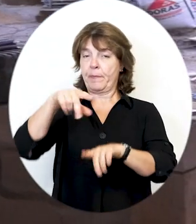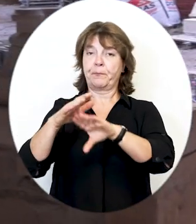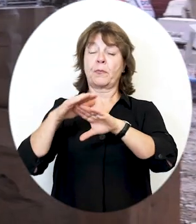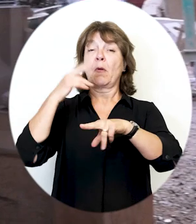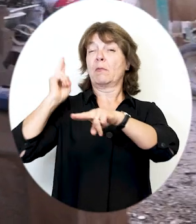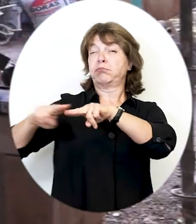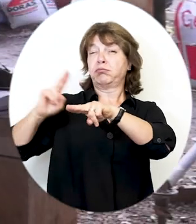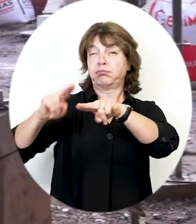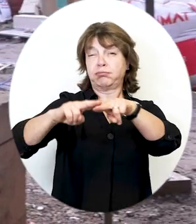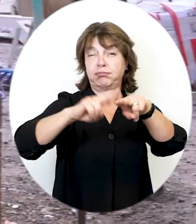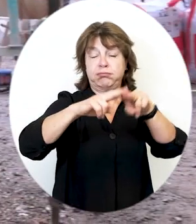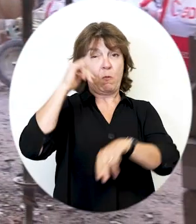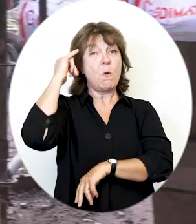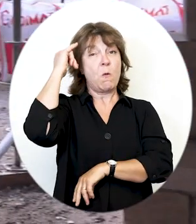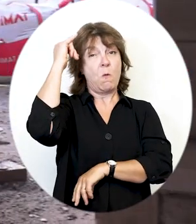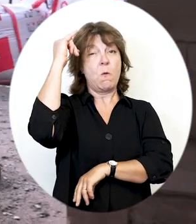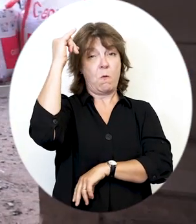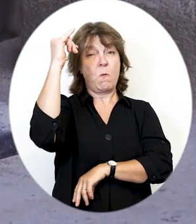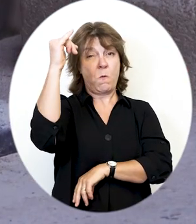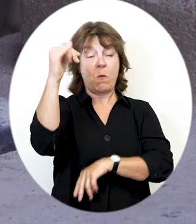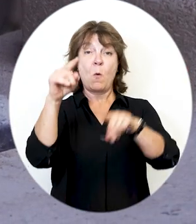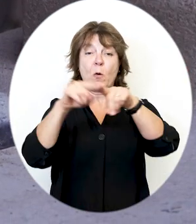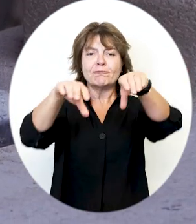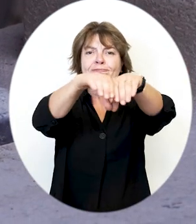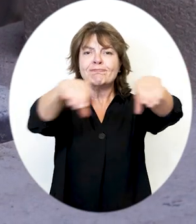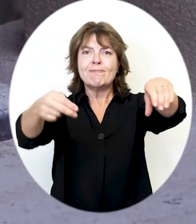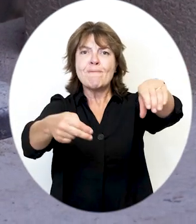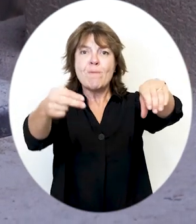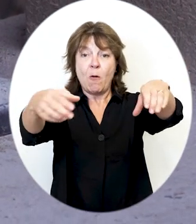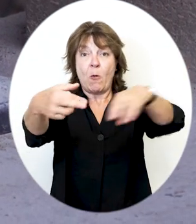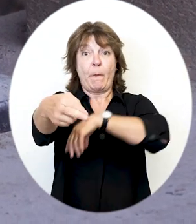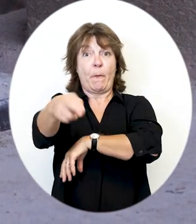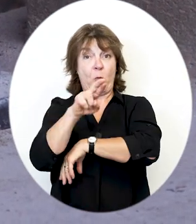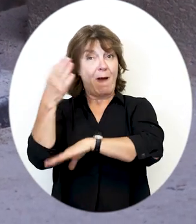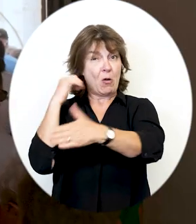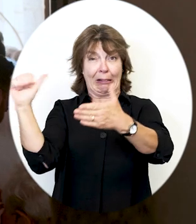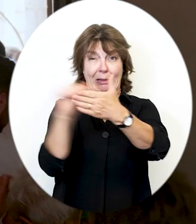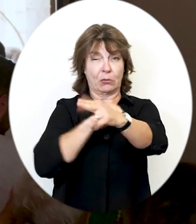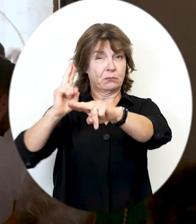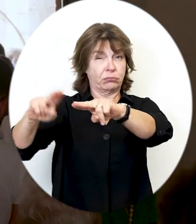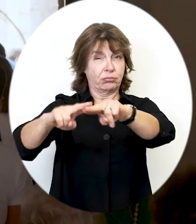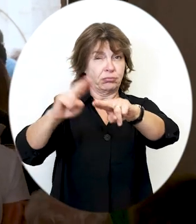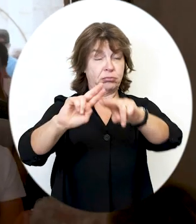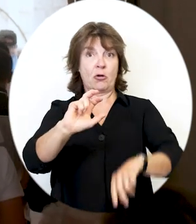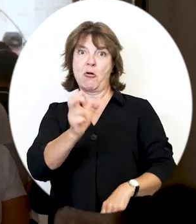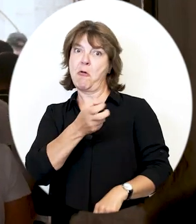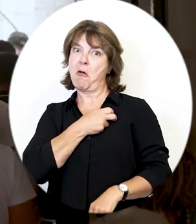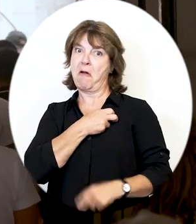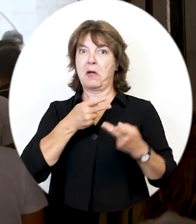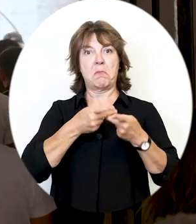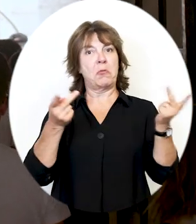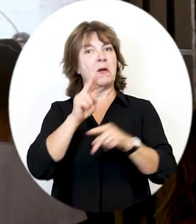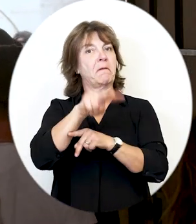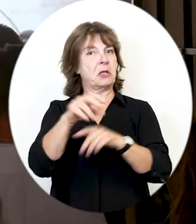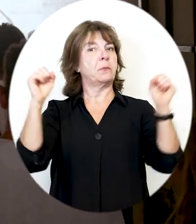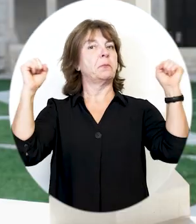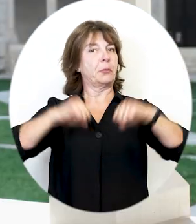une longue période de restauration et la restitution de l'Aile-Nord partiellement détruite, le cloître est de nouveau ouvert